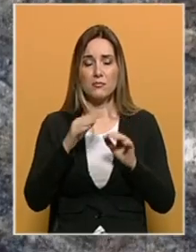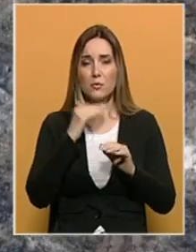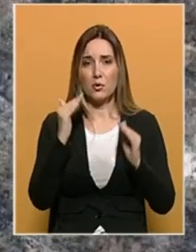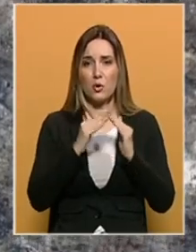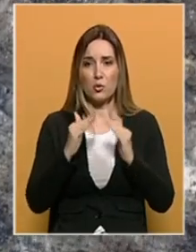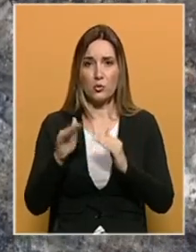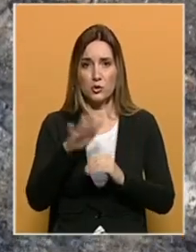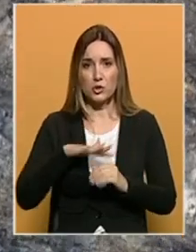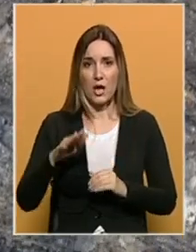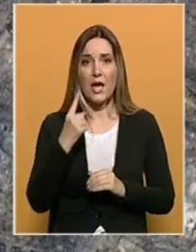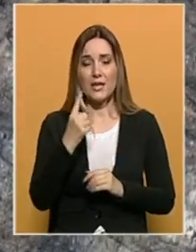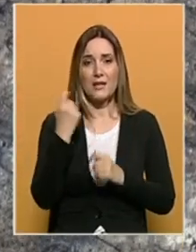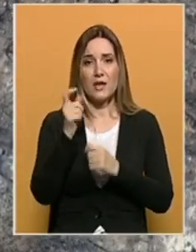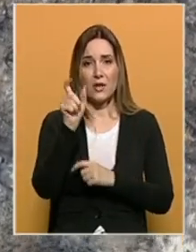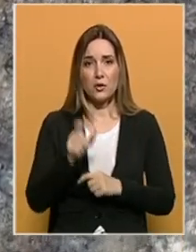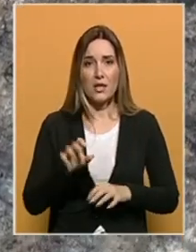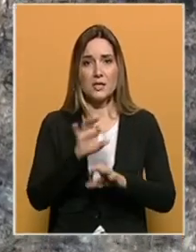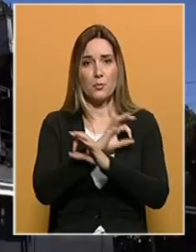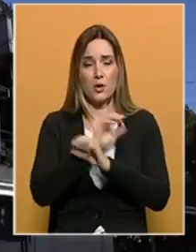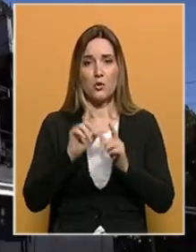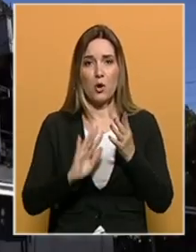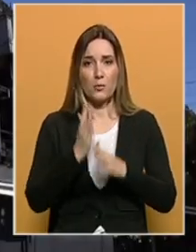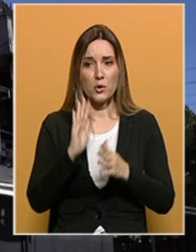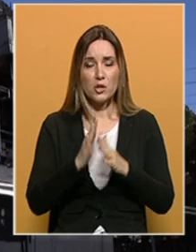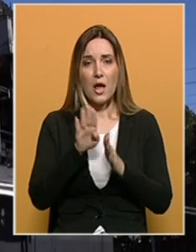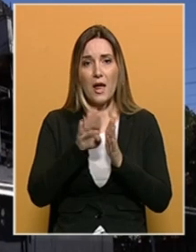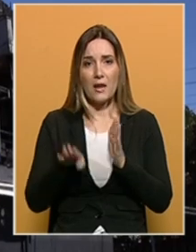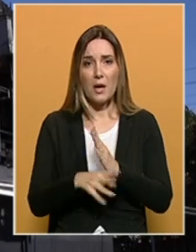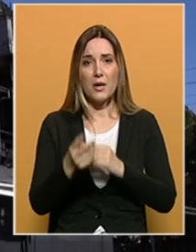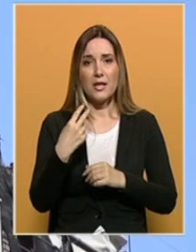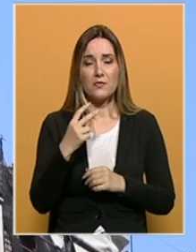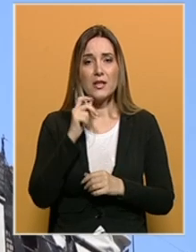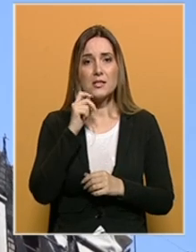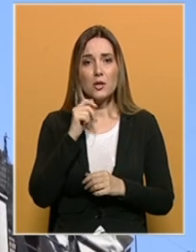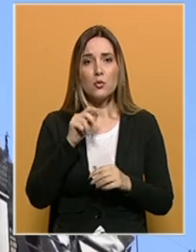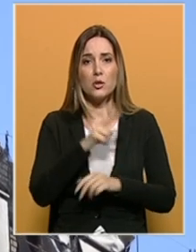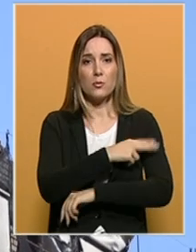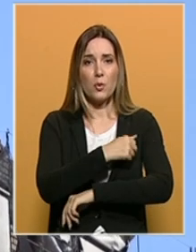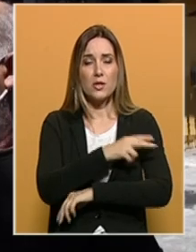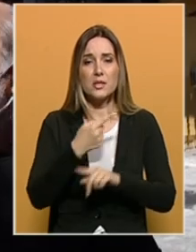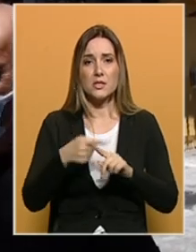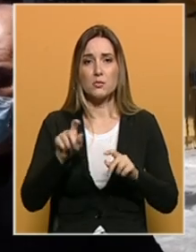predgrađima. Jedan vatrogasac je poginuo u požaru, a najminje 20 ljudi je u bolnicama zbog povreda.